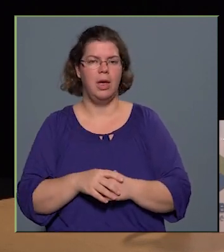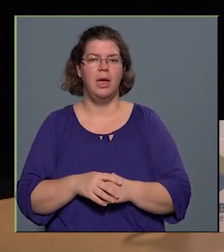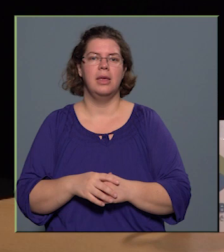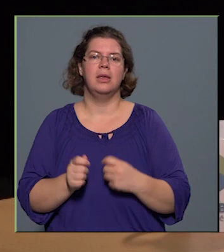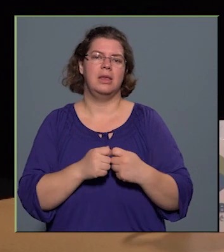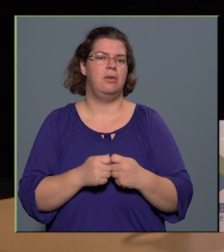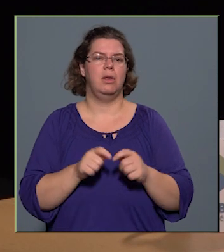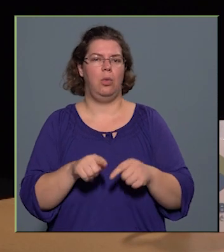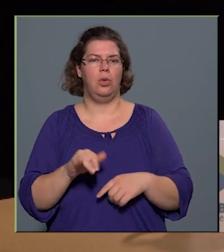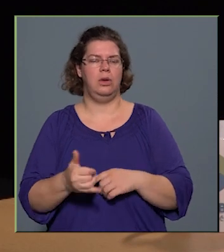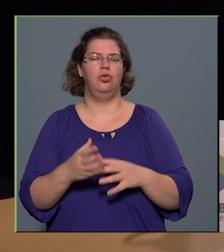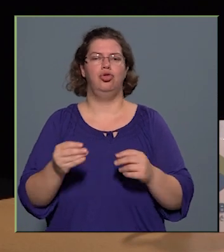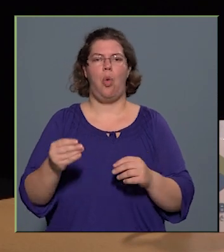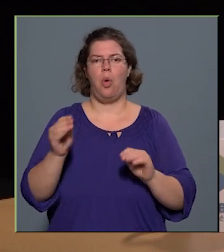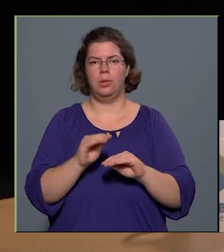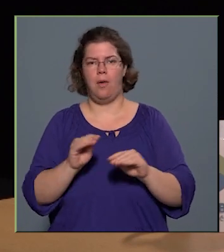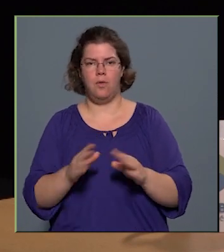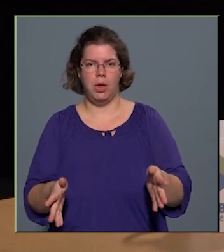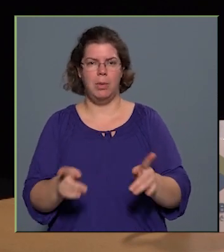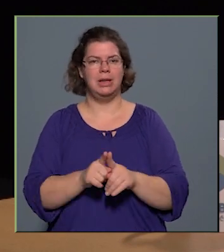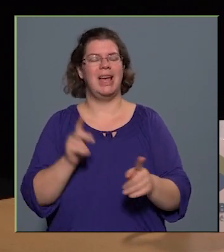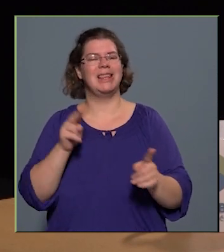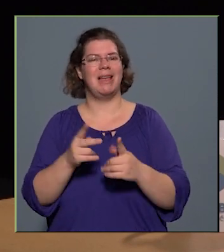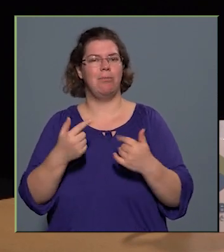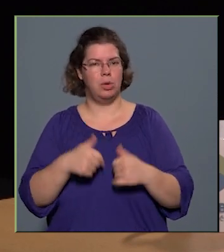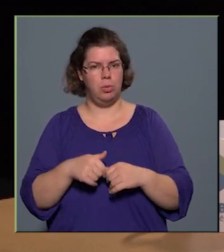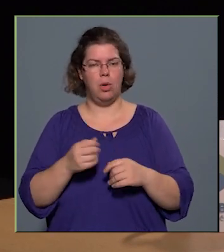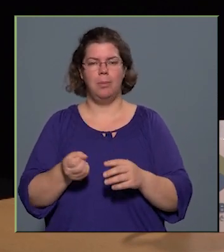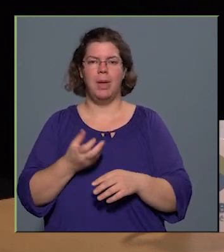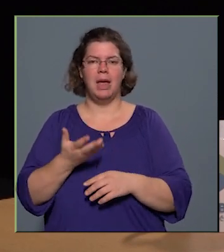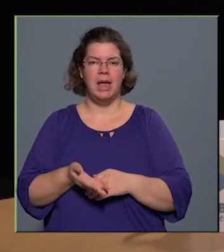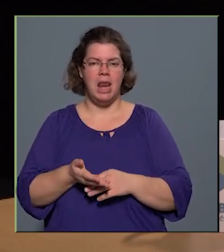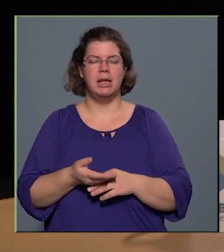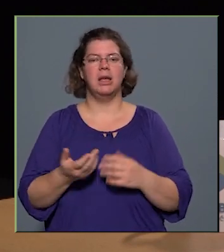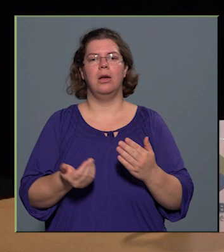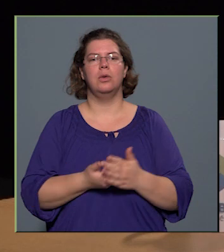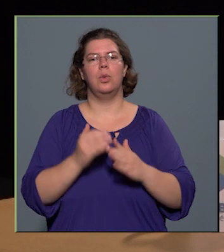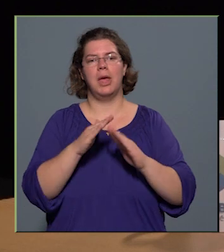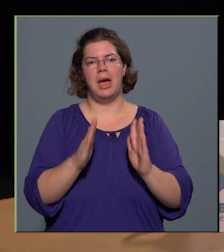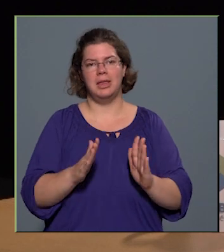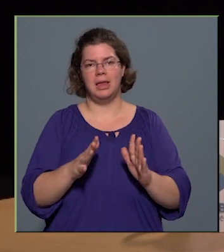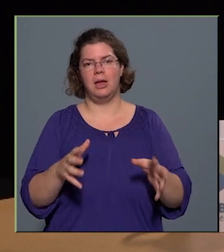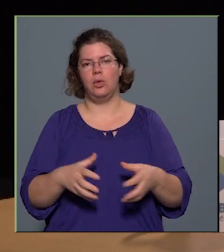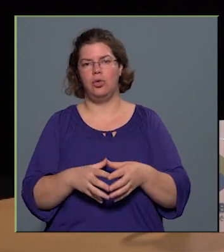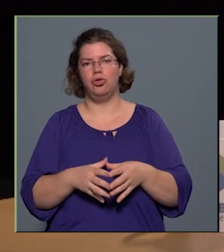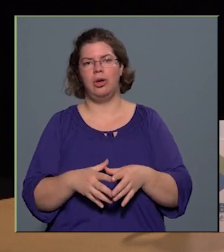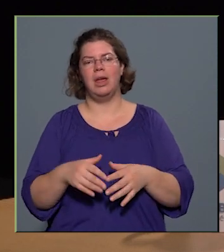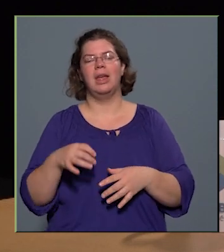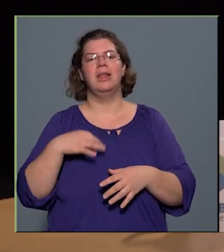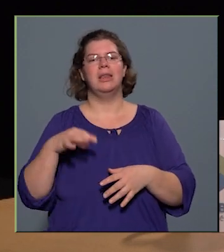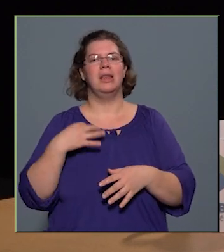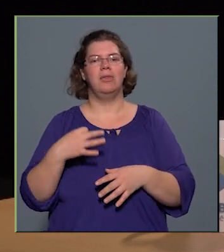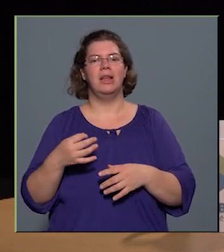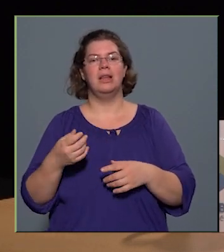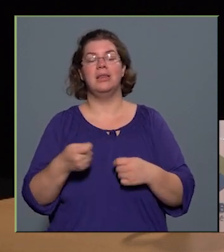Szervezünk ott is sok tanfolyamot, tehát ilyen szempontból megjelenik az újhegyi közösség. Civil szervezetek is